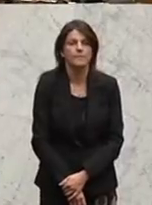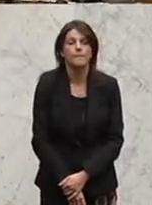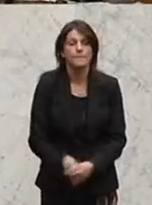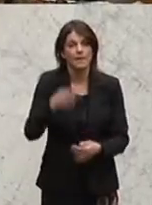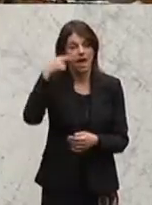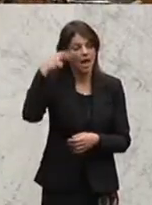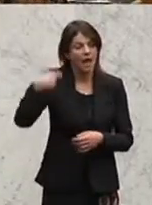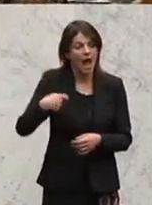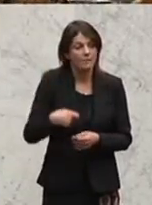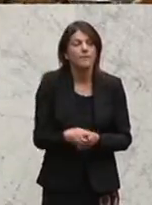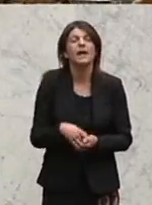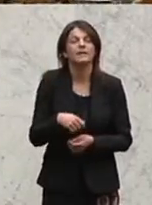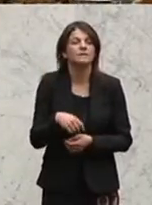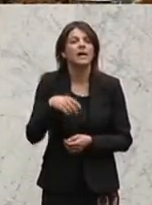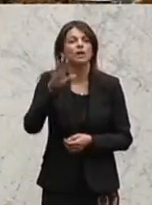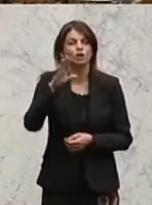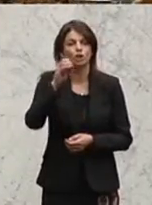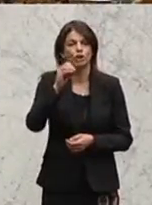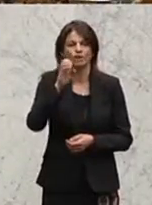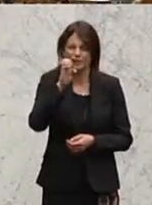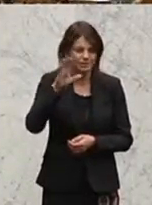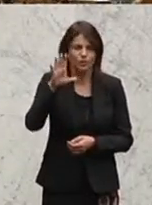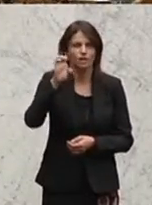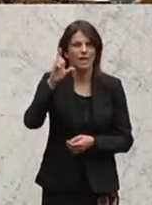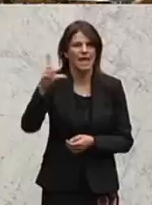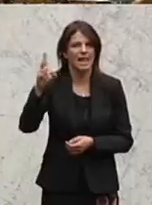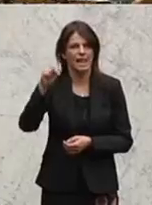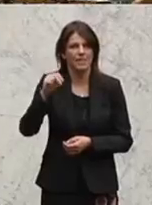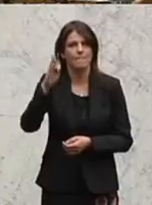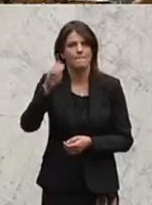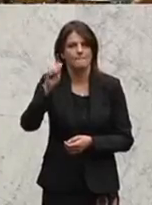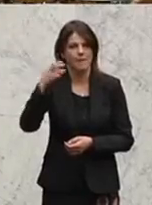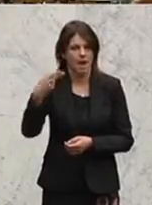Der Abgeordnete Thomas Schellenbacher ist der nächste Redner. Bitte, Herr Abgeordneter.